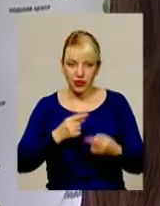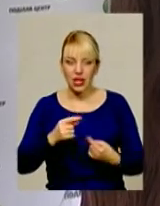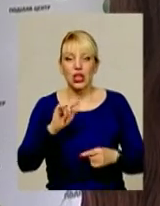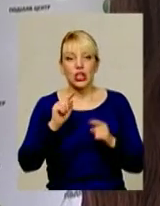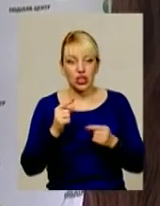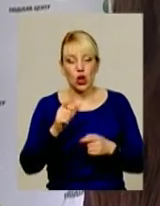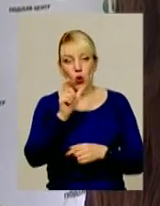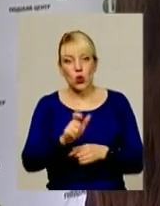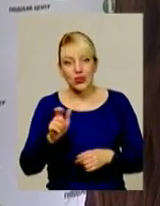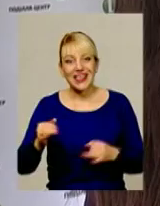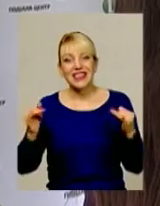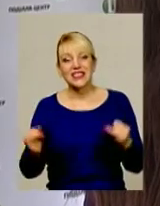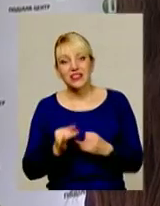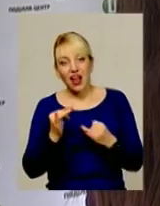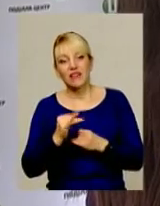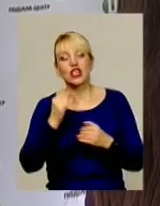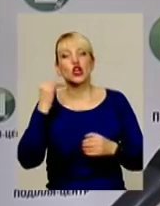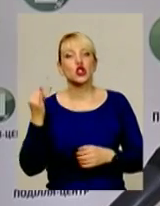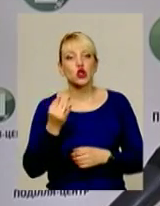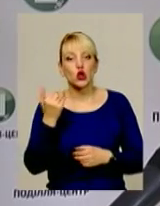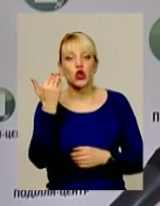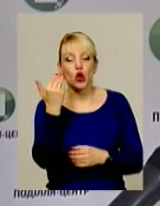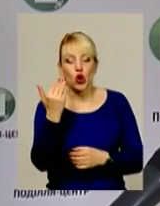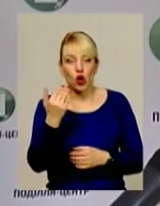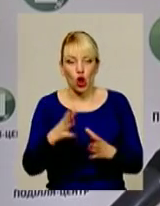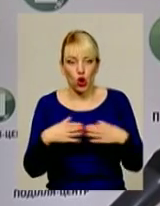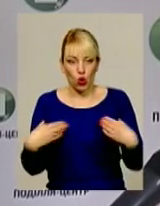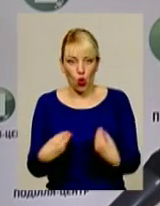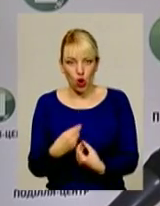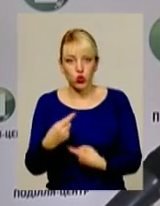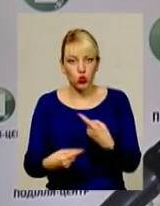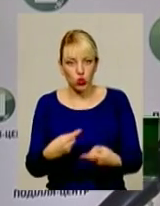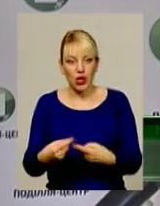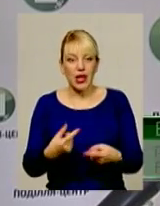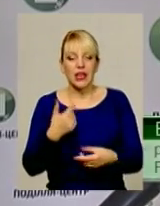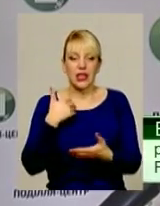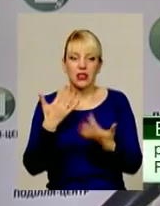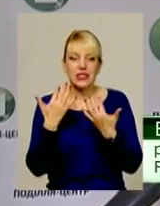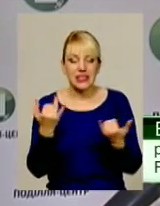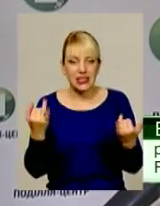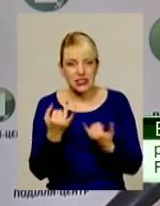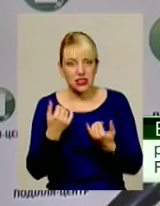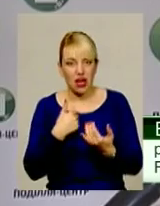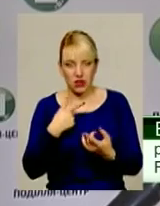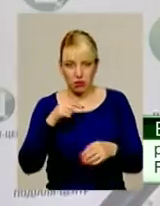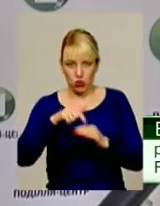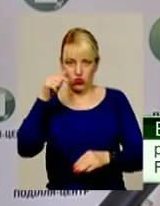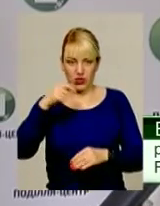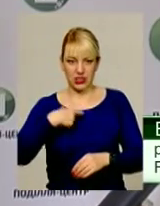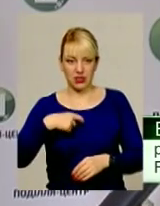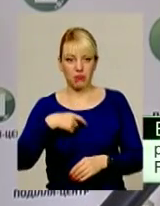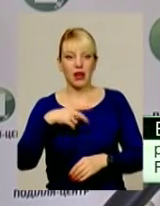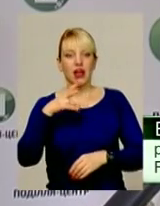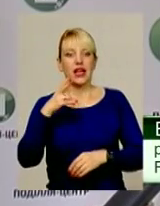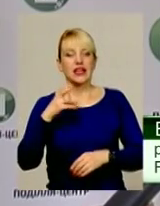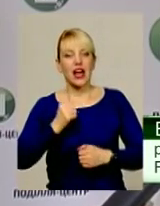людей дійсно цікавить історія їхнього роду. Скільки радості приносить, коли ти дізнаєшся, хто були твоїми предками, скільки по-іншому ти відчуваєш себе. На жаль,